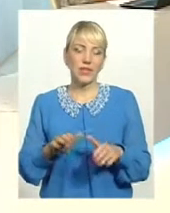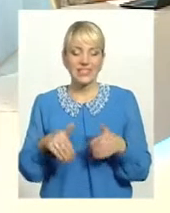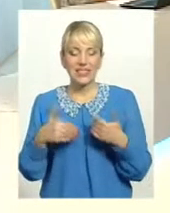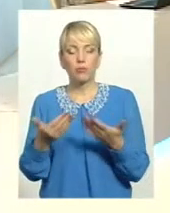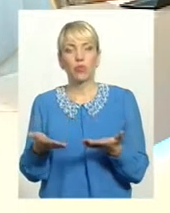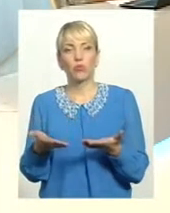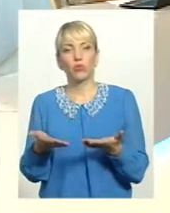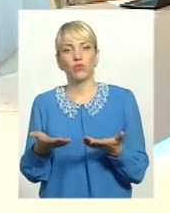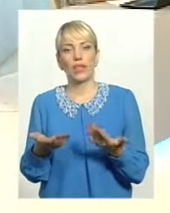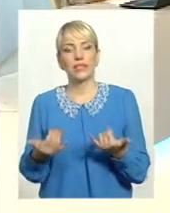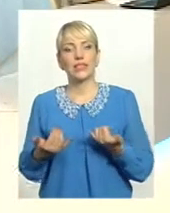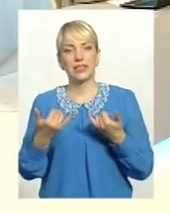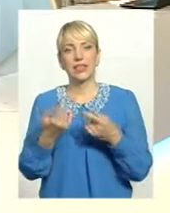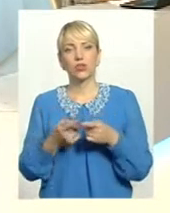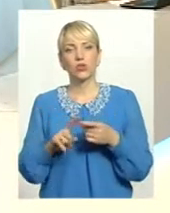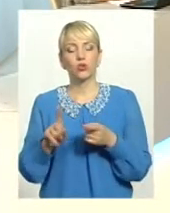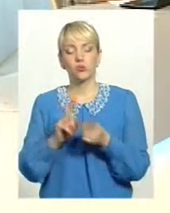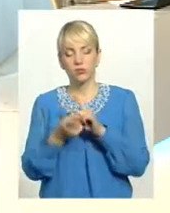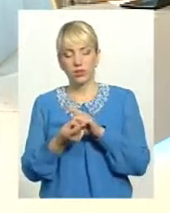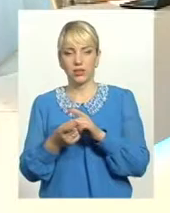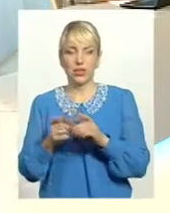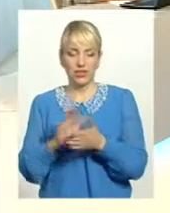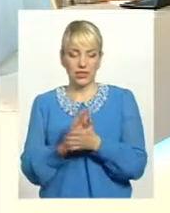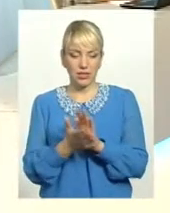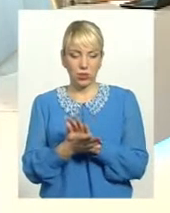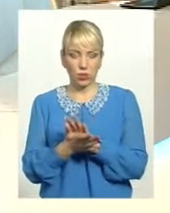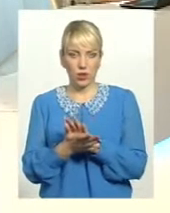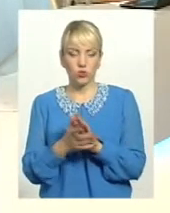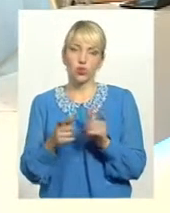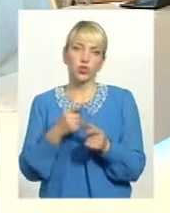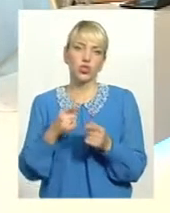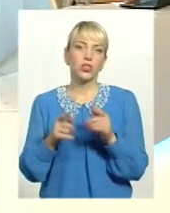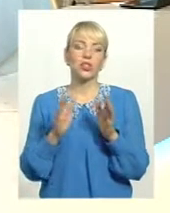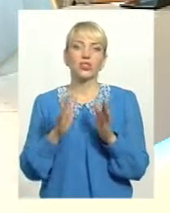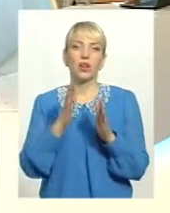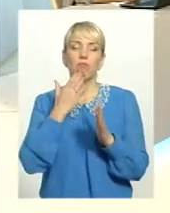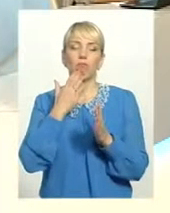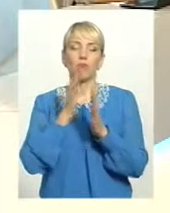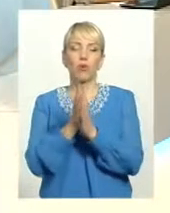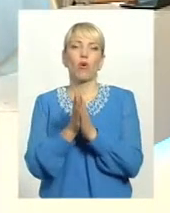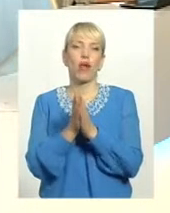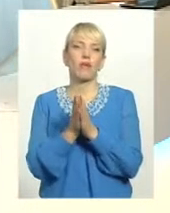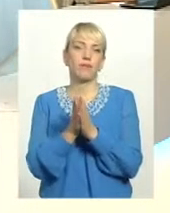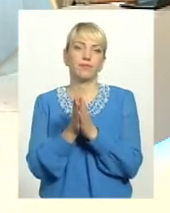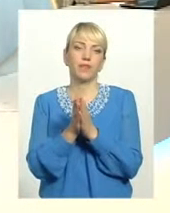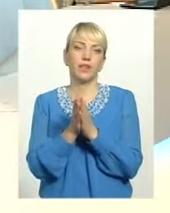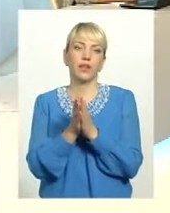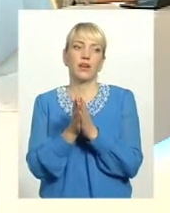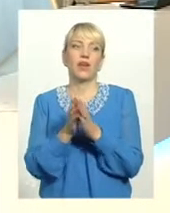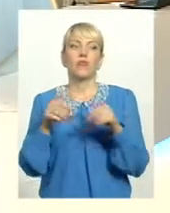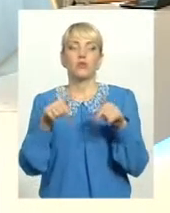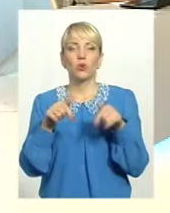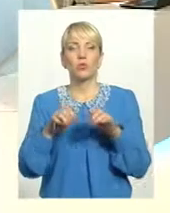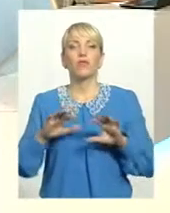запропонувати, для того, щоб все-таки змінити ситуацію, чи лише проханнями? Ну, в даному випадку,